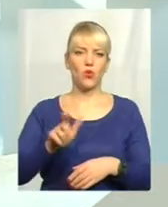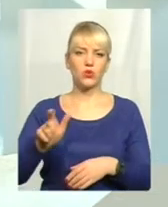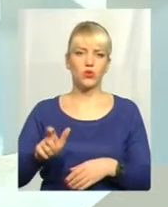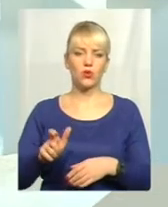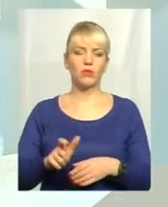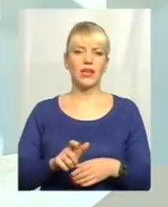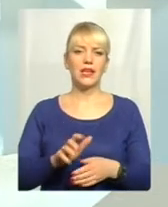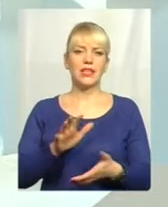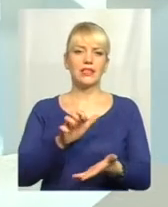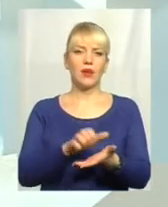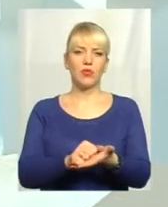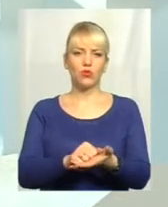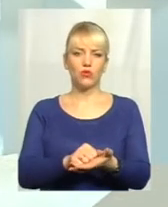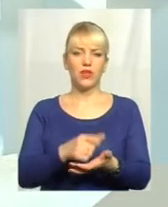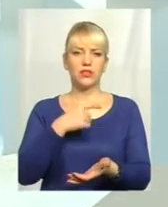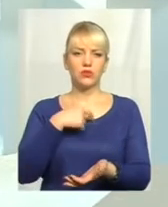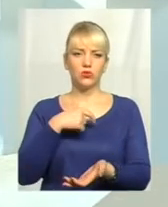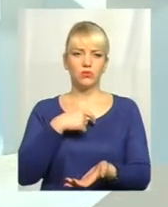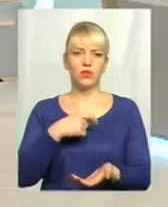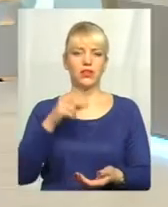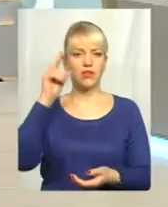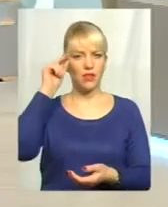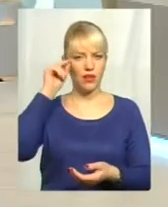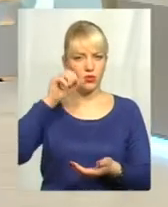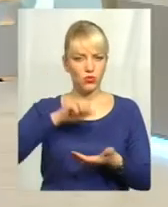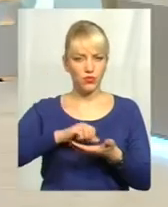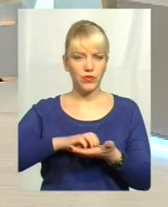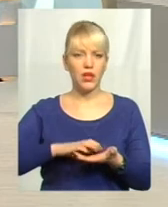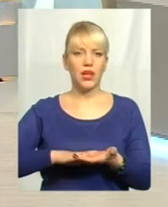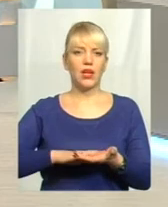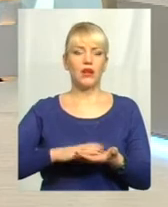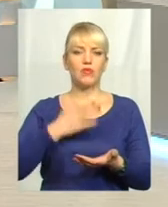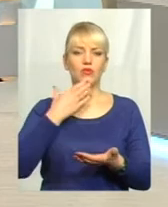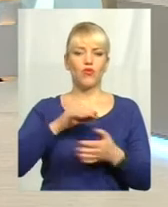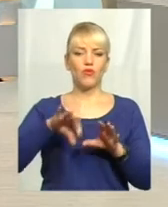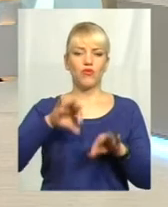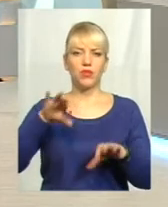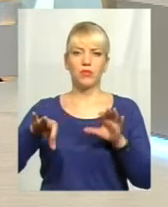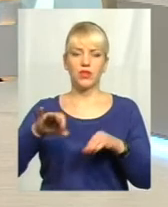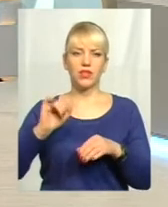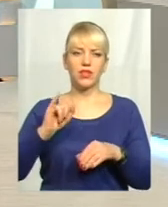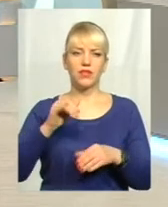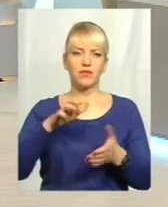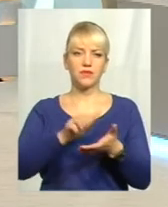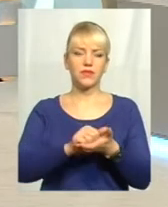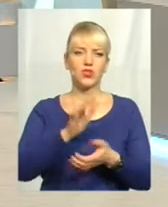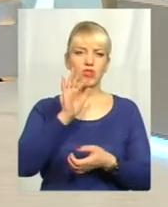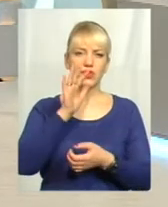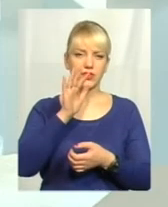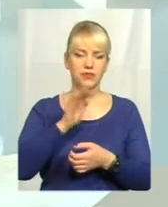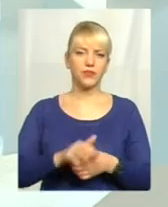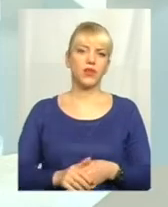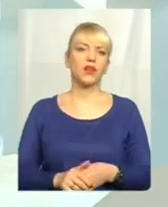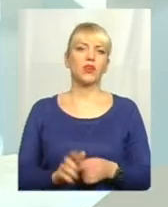забронювати собі дату по своєму вибору, тобто, і забронювати час. Тому, в